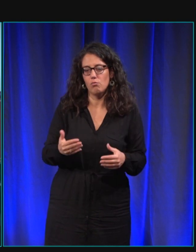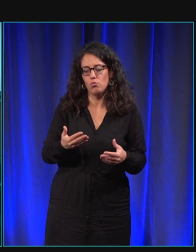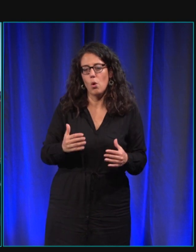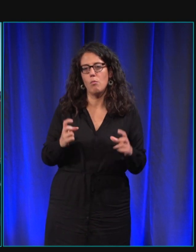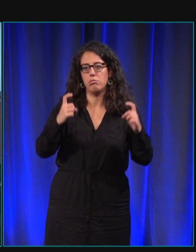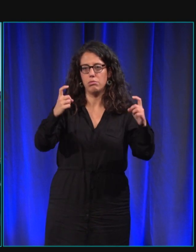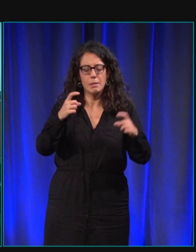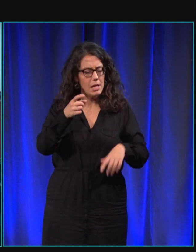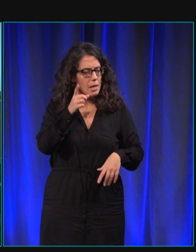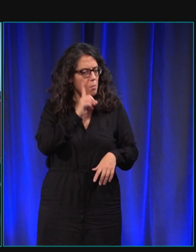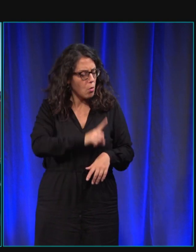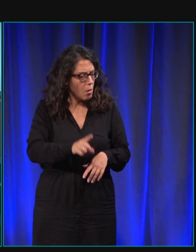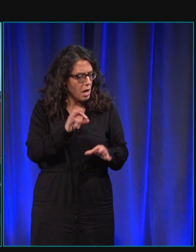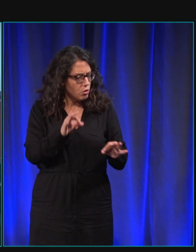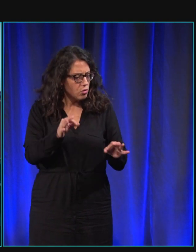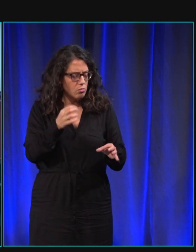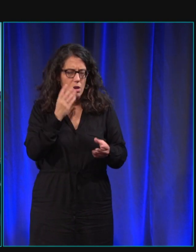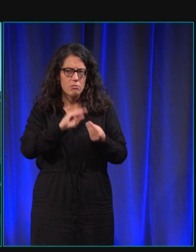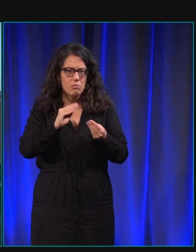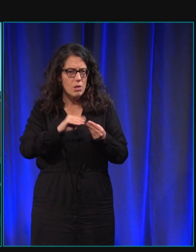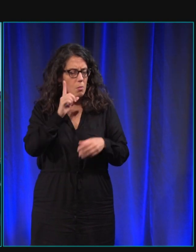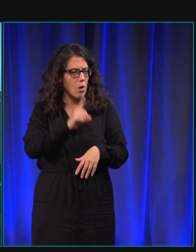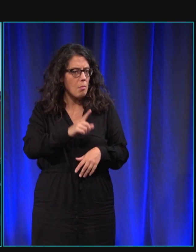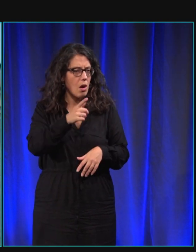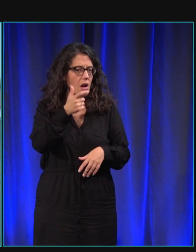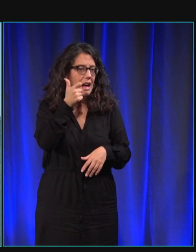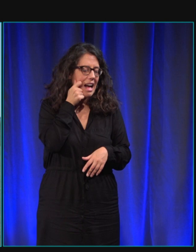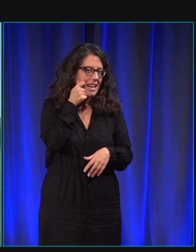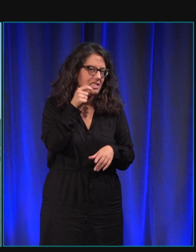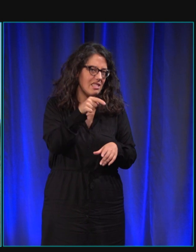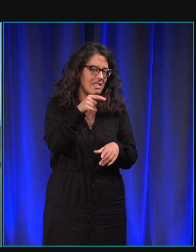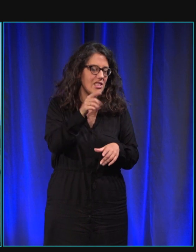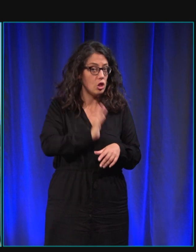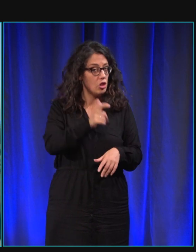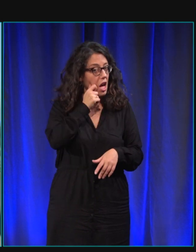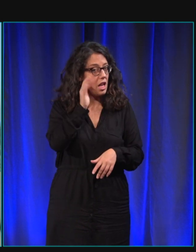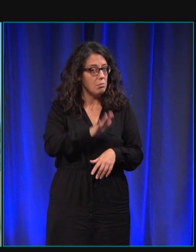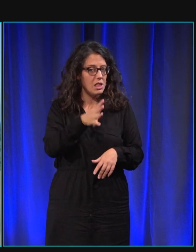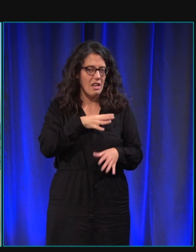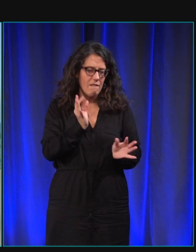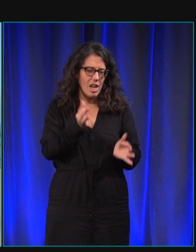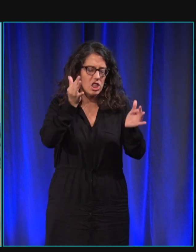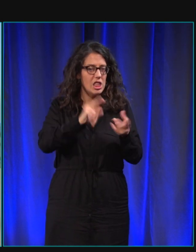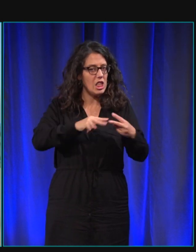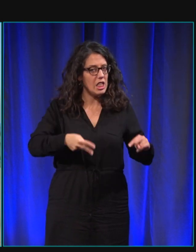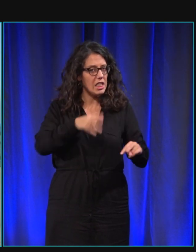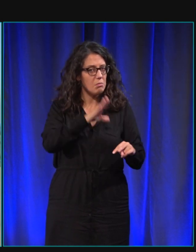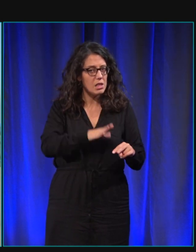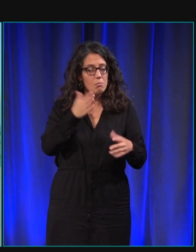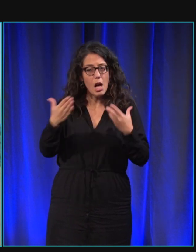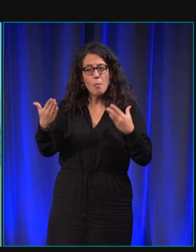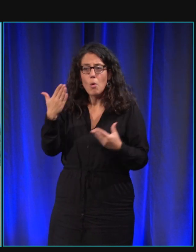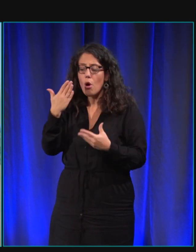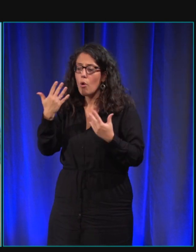retrempe enfin des croisements puisqu'on sait que les chiens de race ont des fragilités génétiques plus importantes que les chiens qui ne sont pas de race pure